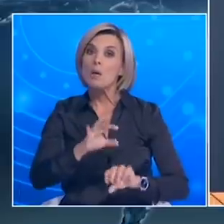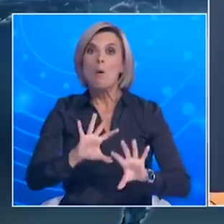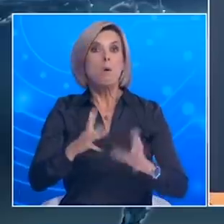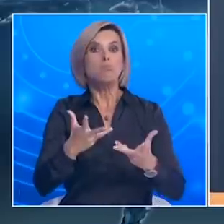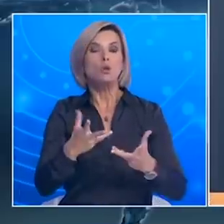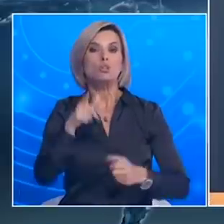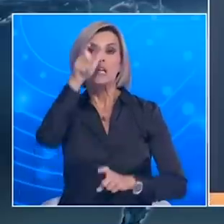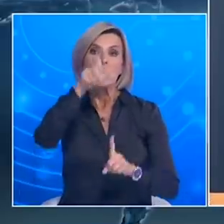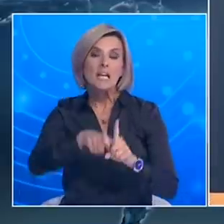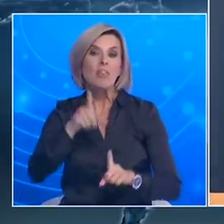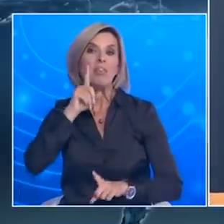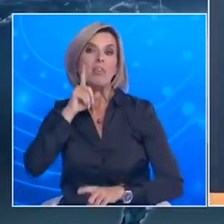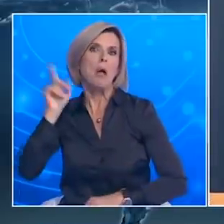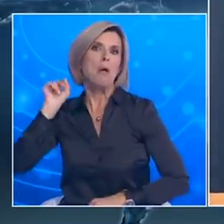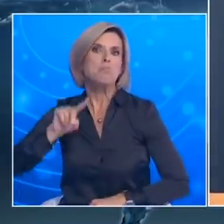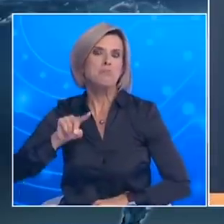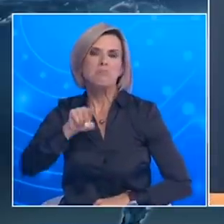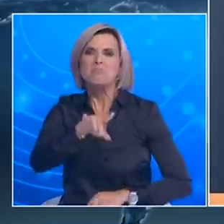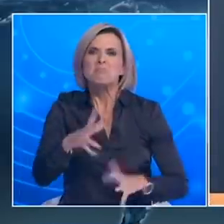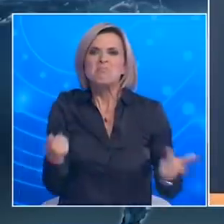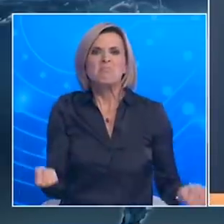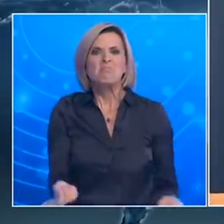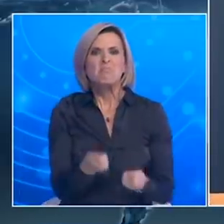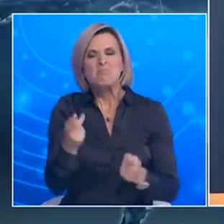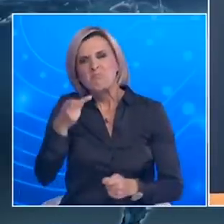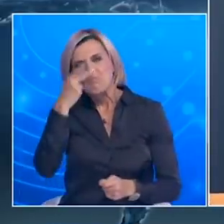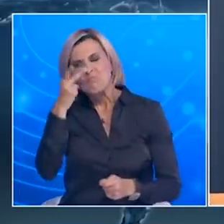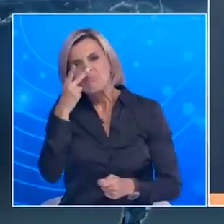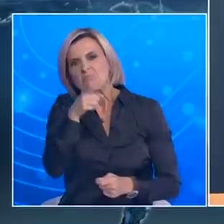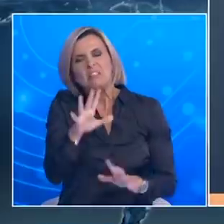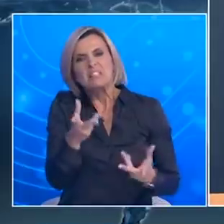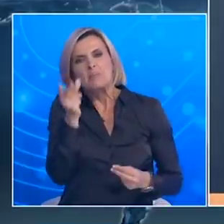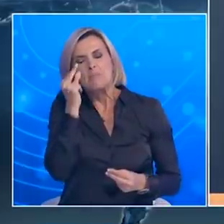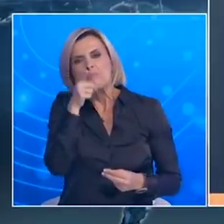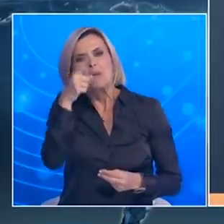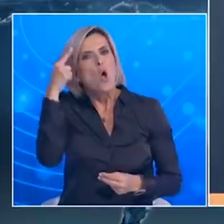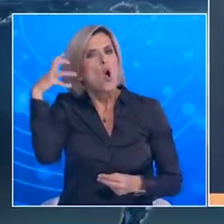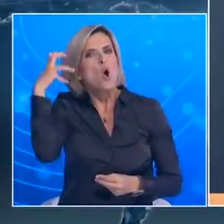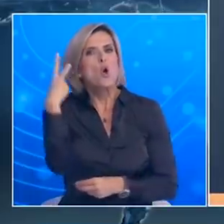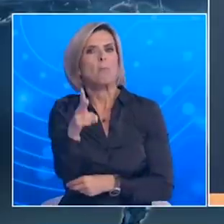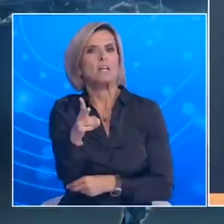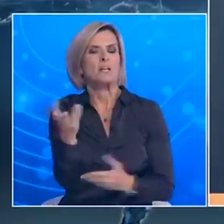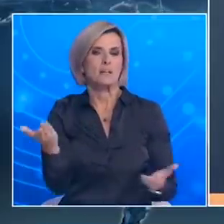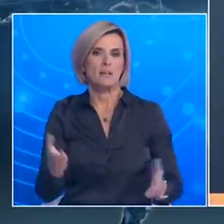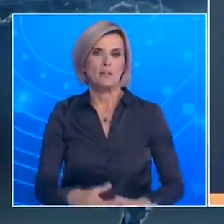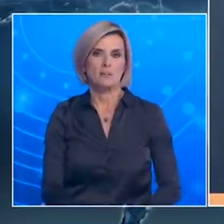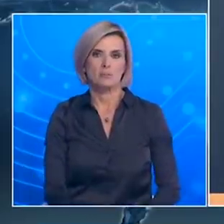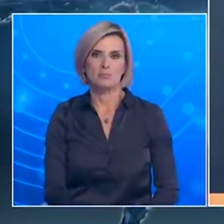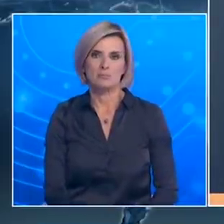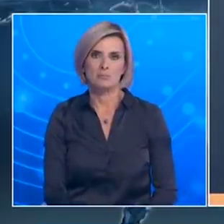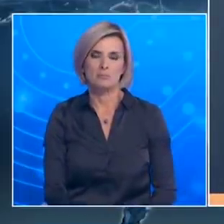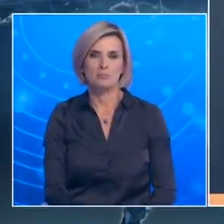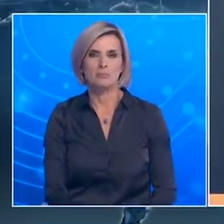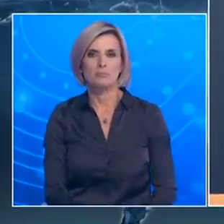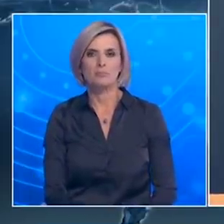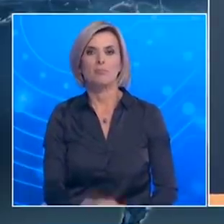και ένα σχόλιο για αυτά τα απερίσκεπτα περιστατικά που παρατηρούνται Και κύριε Κοντοζαμάνη